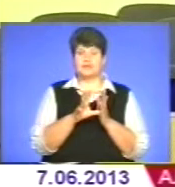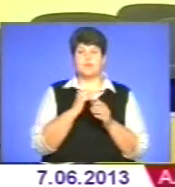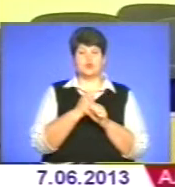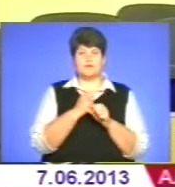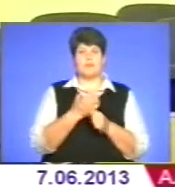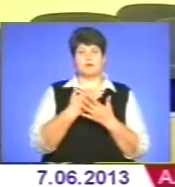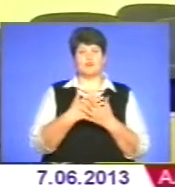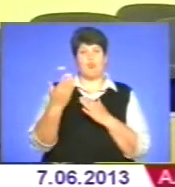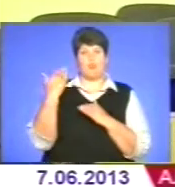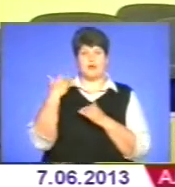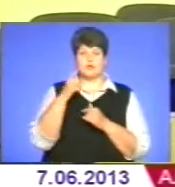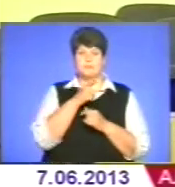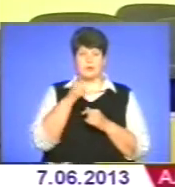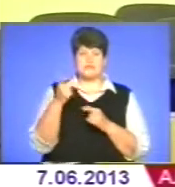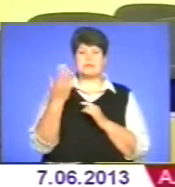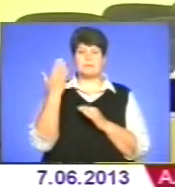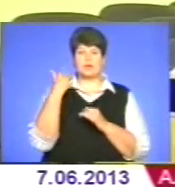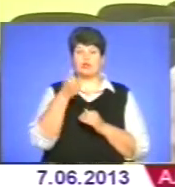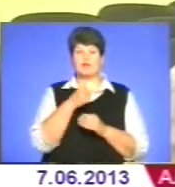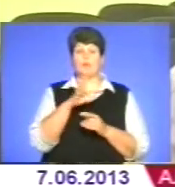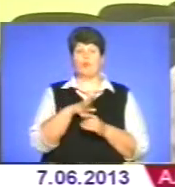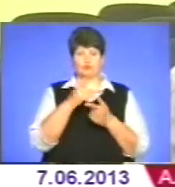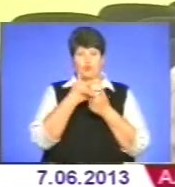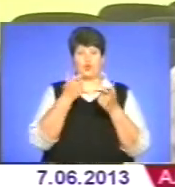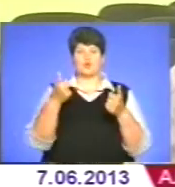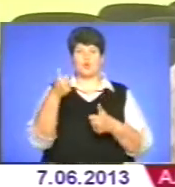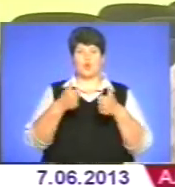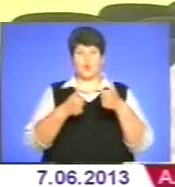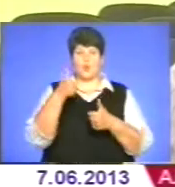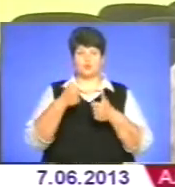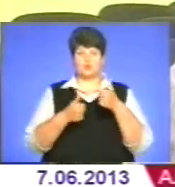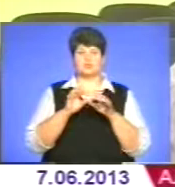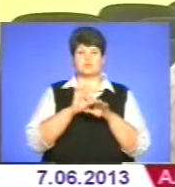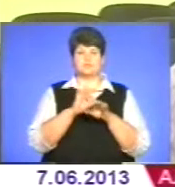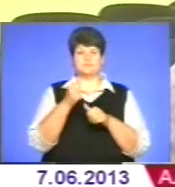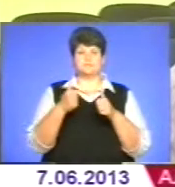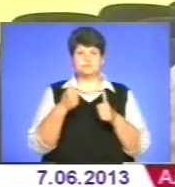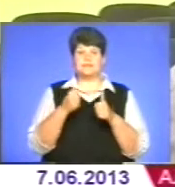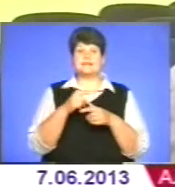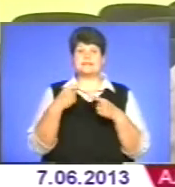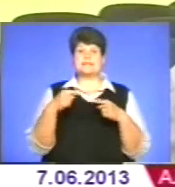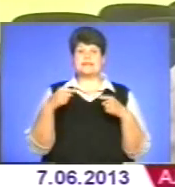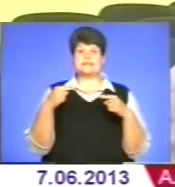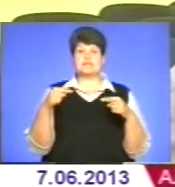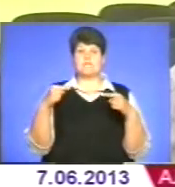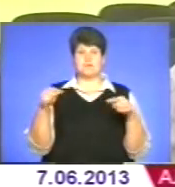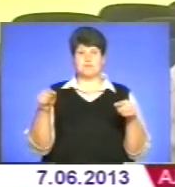періодах. І за минулий рік, наприклад, було оголошено конкурси, тендери проведені з різними